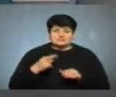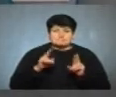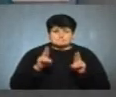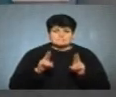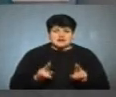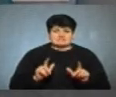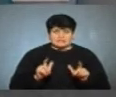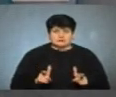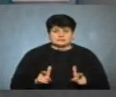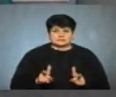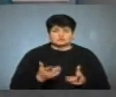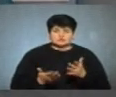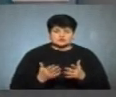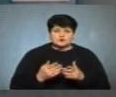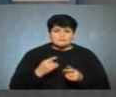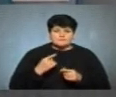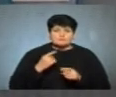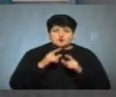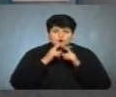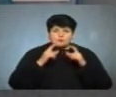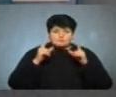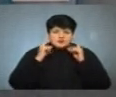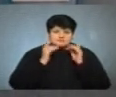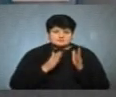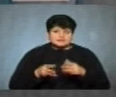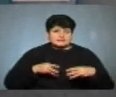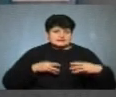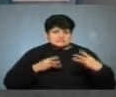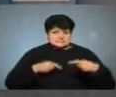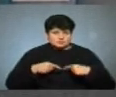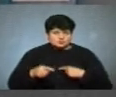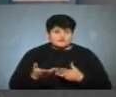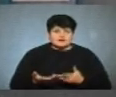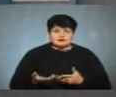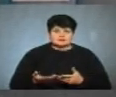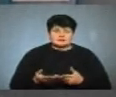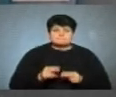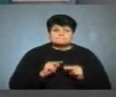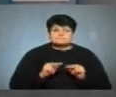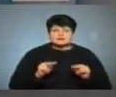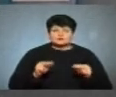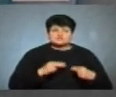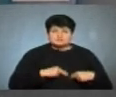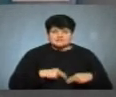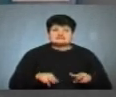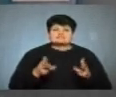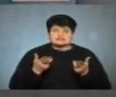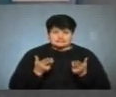карантину, якщо йдеться про масковий режим, дистанціювання, інші правила? Педагогічні працівники – так.